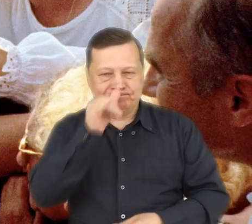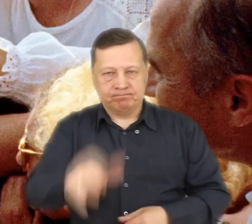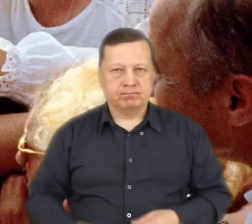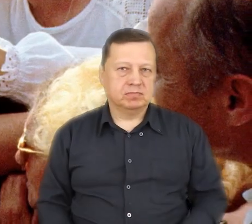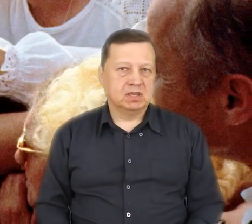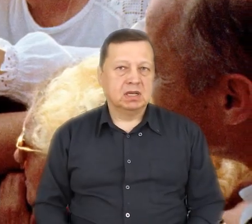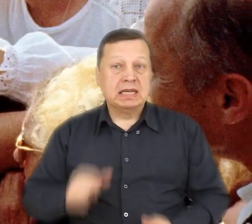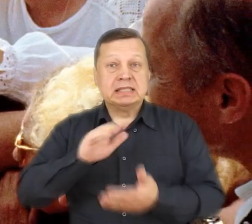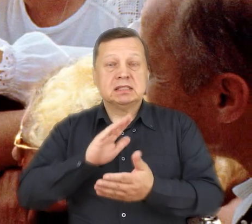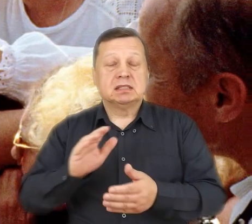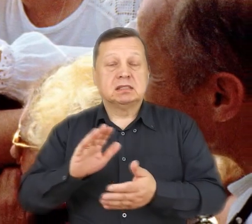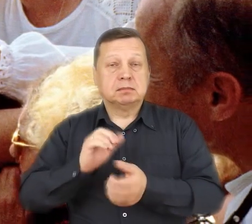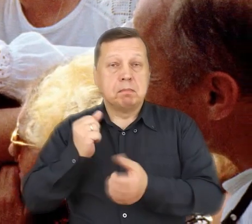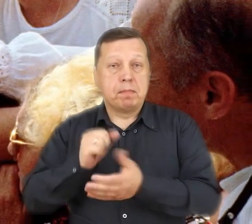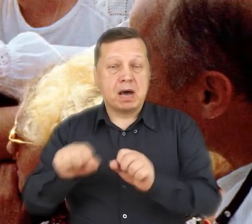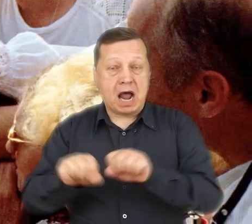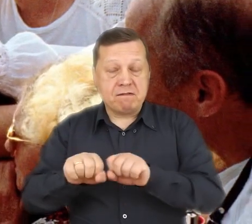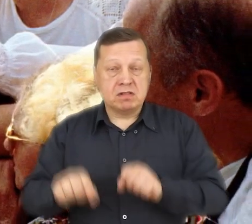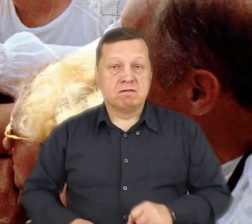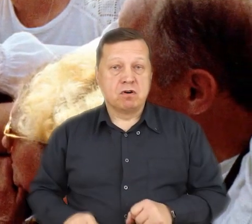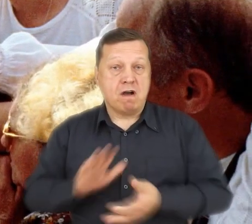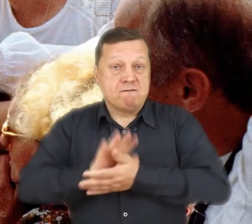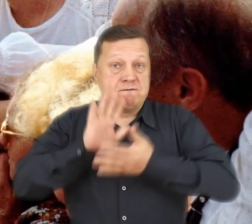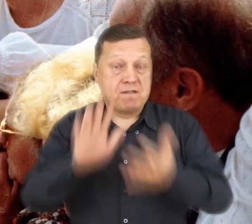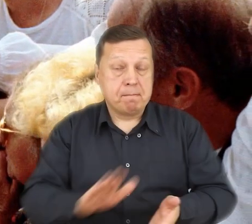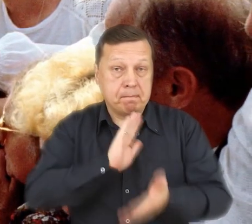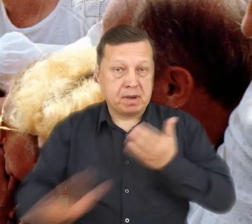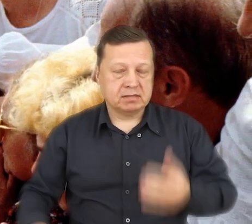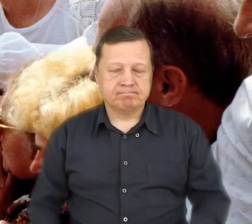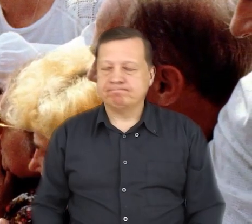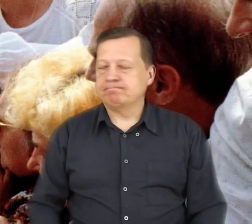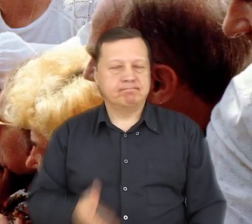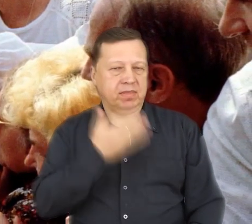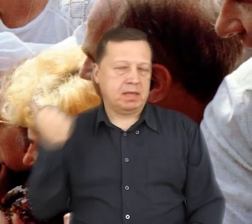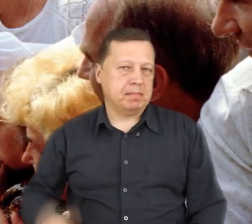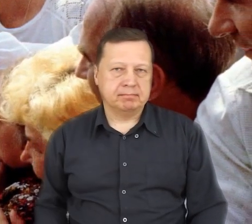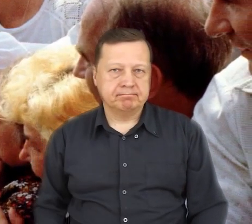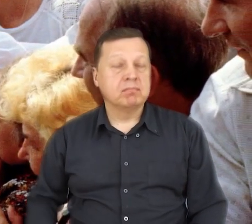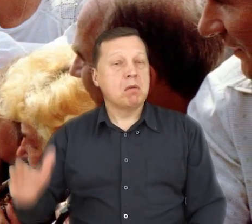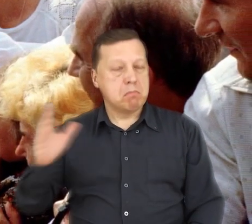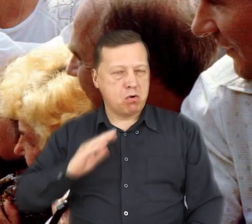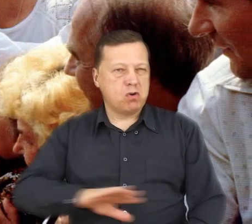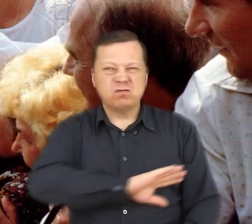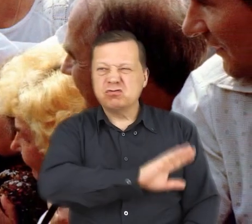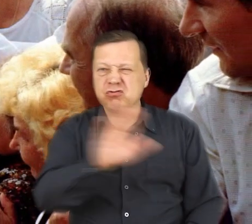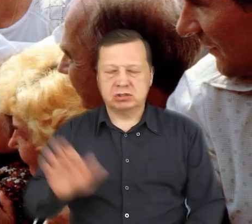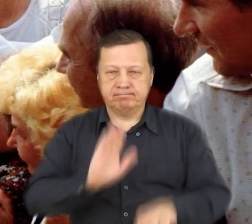nie ma sprawiedliwości bez przebaczenia. Apelował do nas wszystkich,